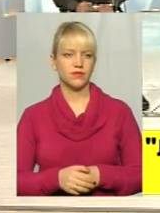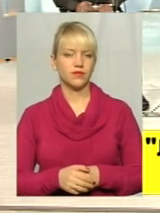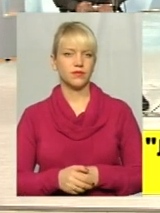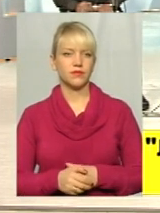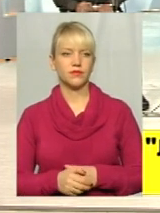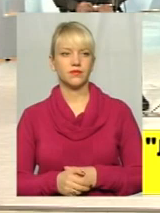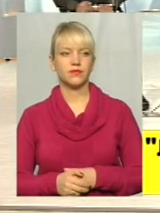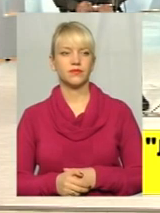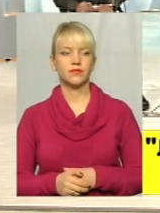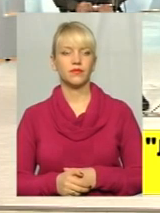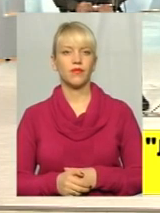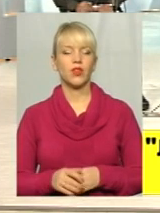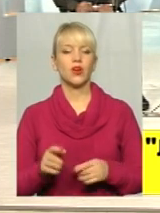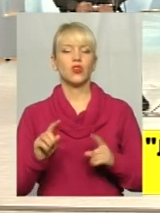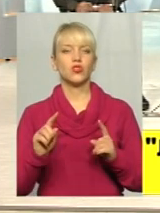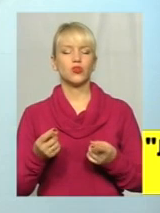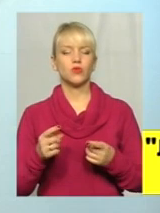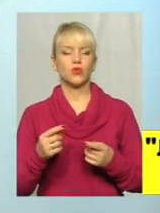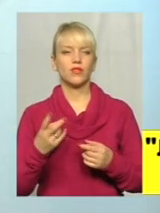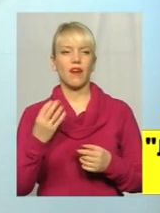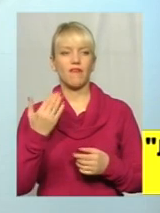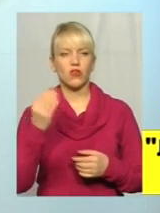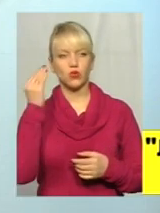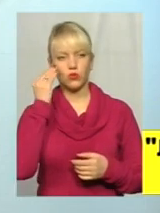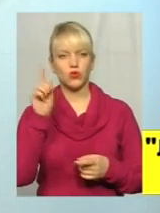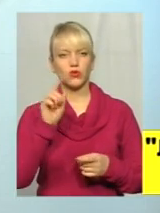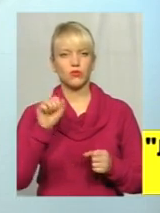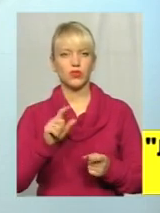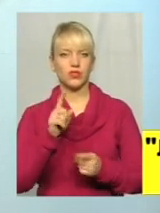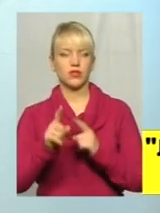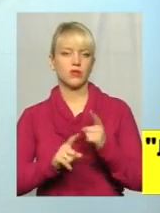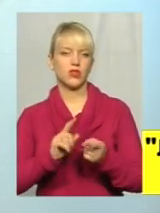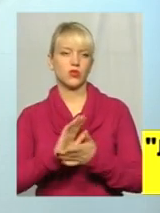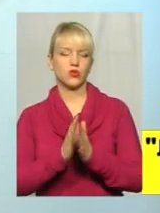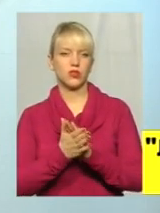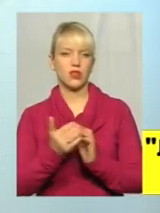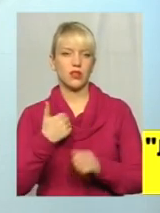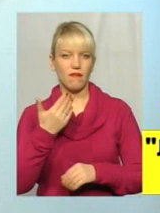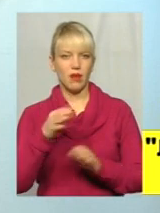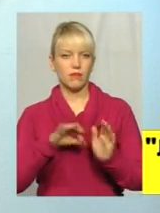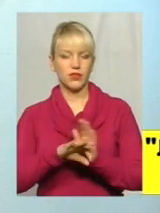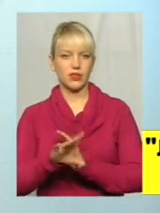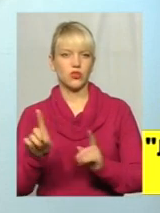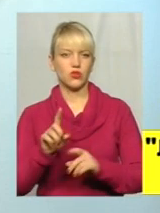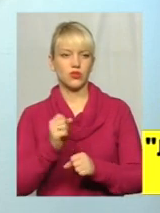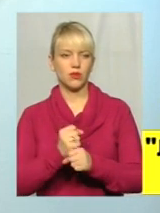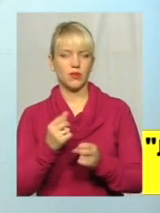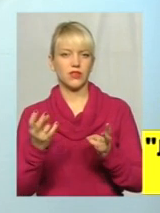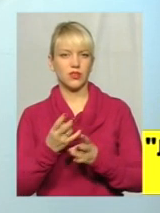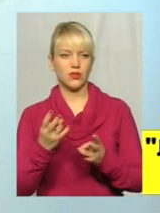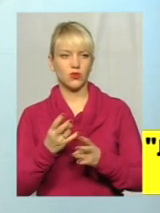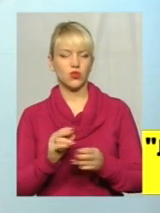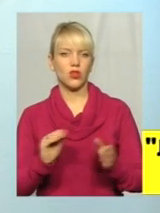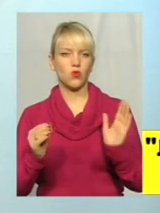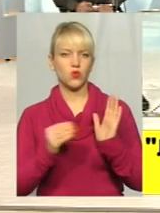Скажіть, будь ласка, на вашу думку, що може змінити ситуацію? Я вам підказую, що зробити, треба восстановити